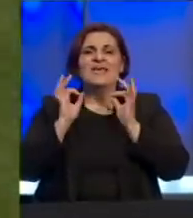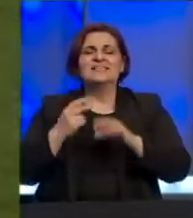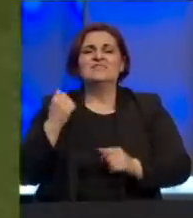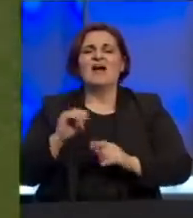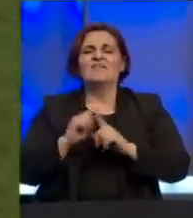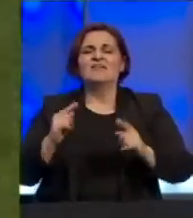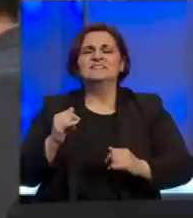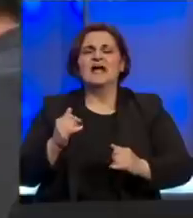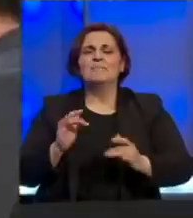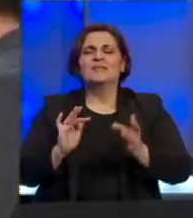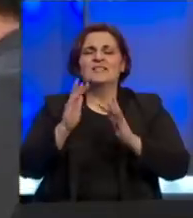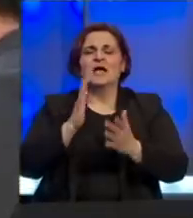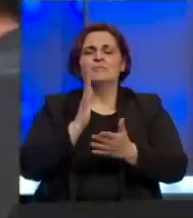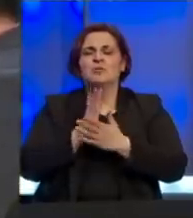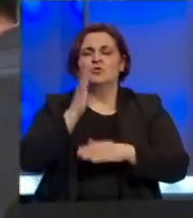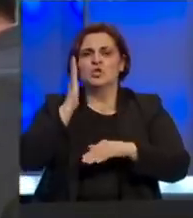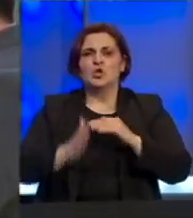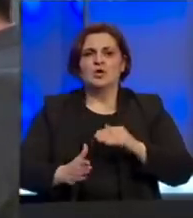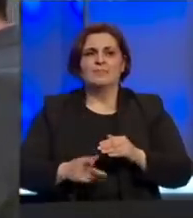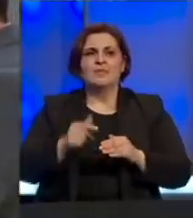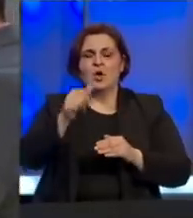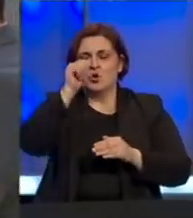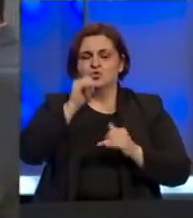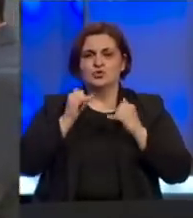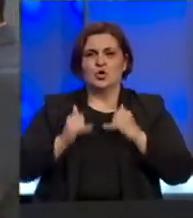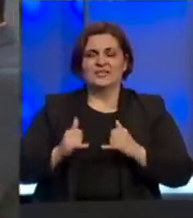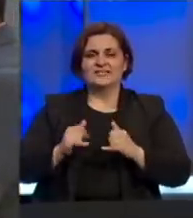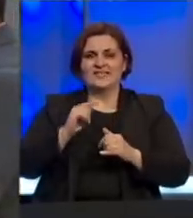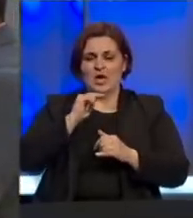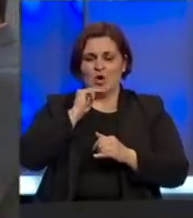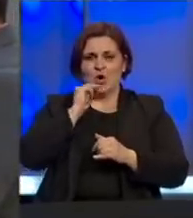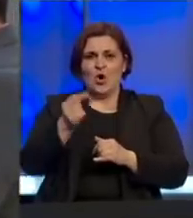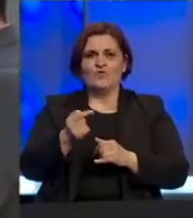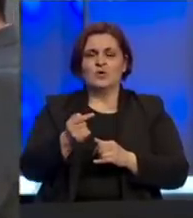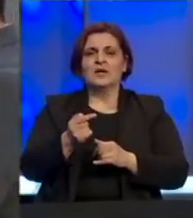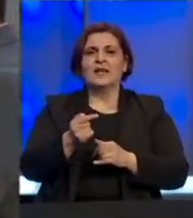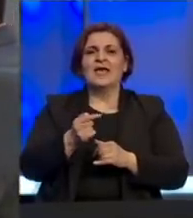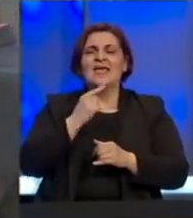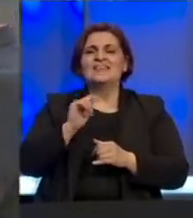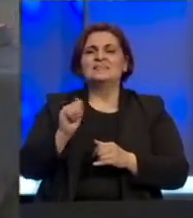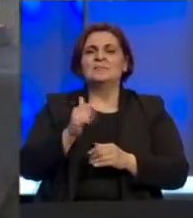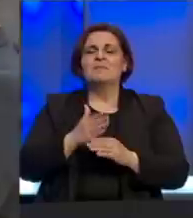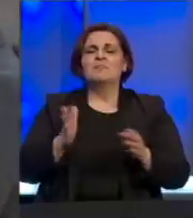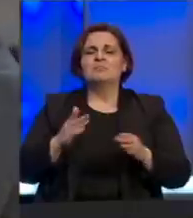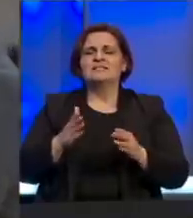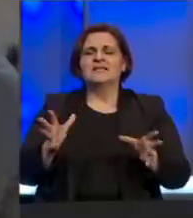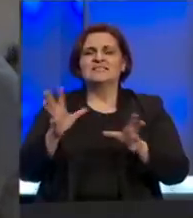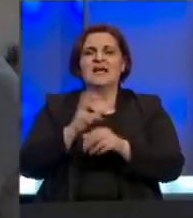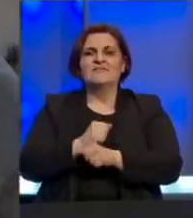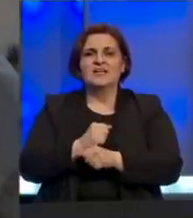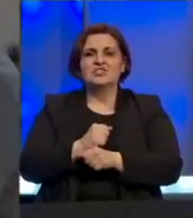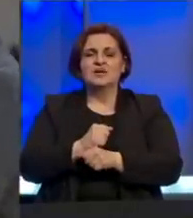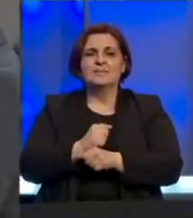takmičenja odigraju do kraja Ono na čemu zaista UEFA za sada dakle govorim za sada insistira jeste da se prvenstva privede u kraju dakle da se prvac